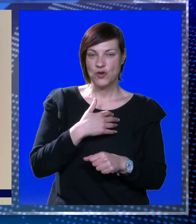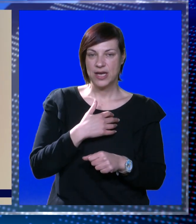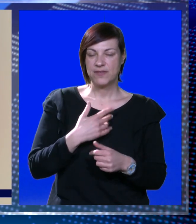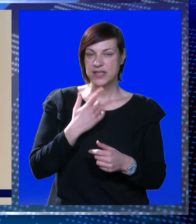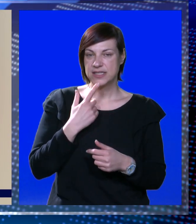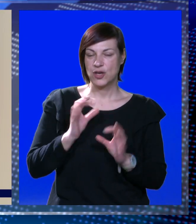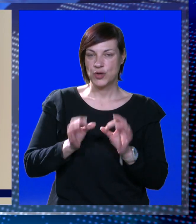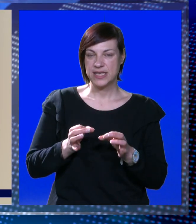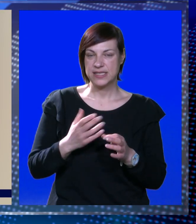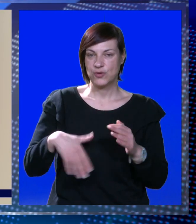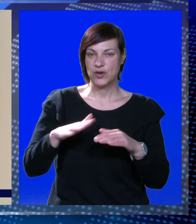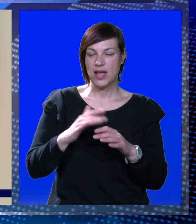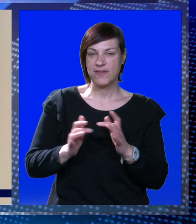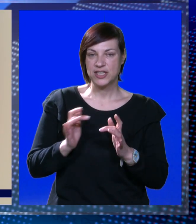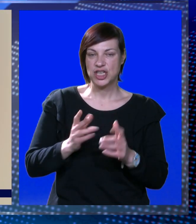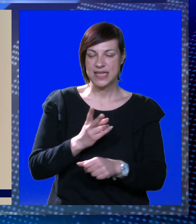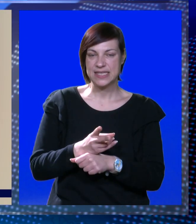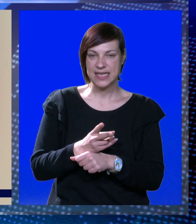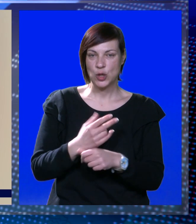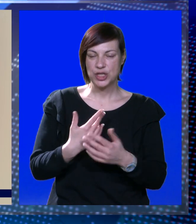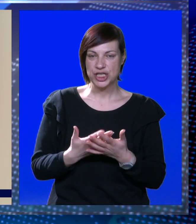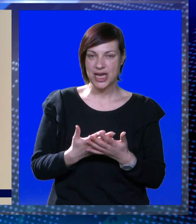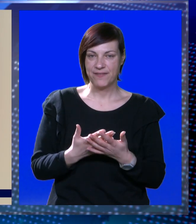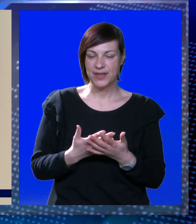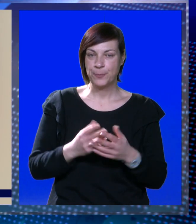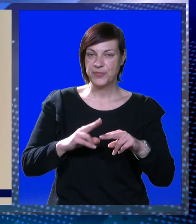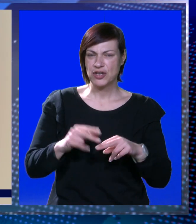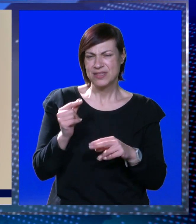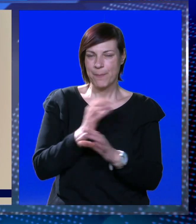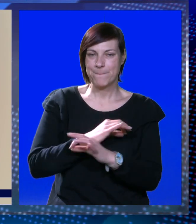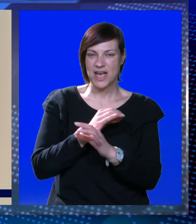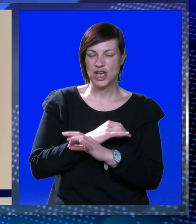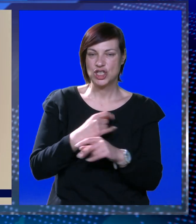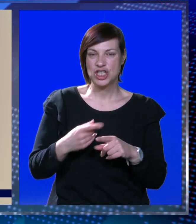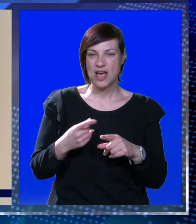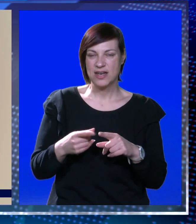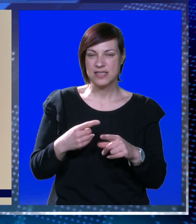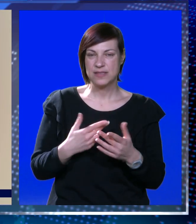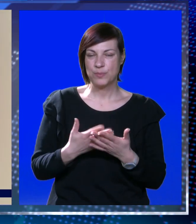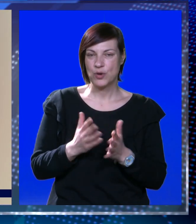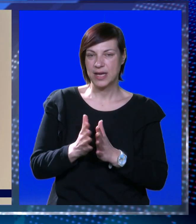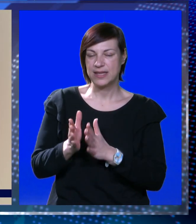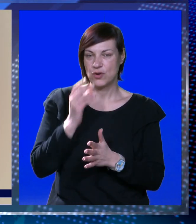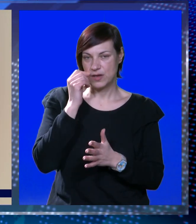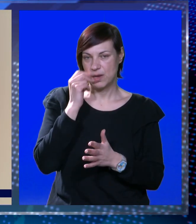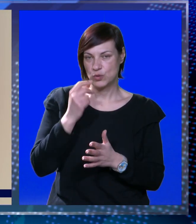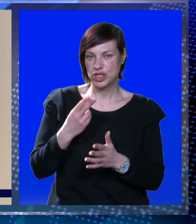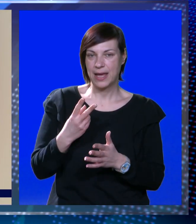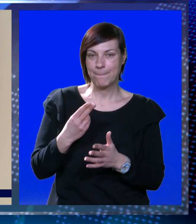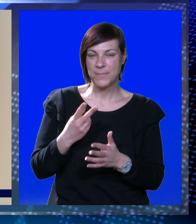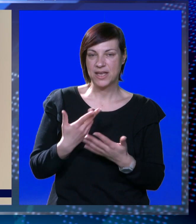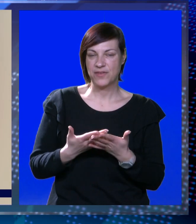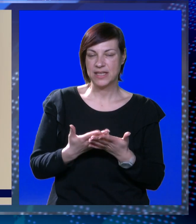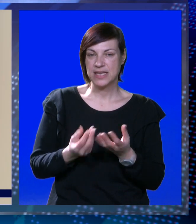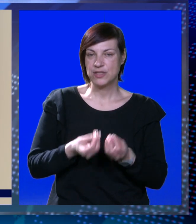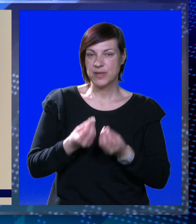Hrvatske, koje je sigurno najveće natjecanje u državi. Ostaje malo žal zbog kategorije muških parova,